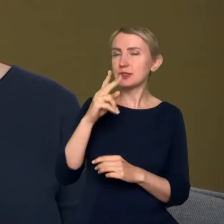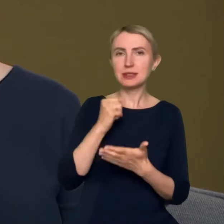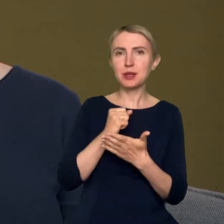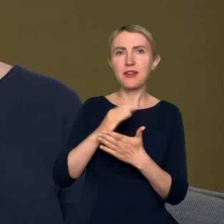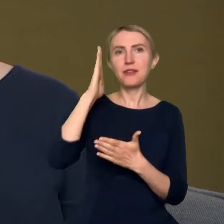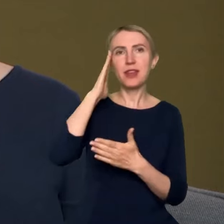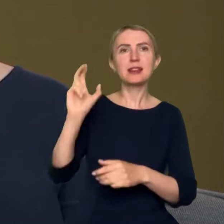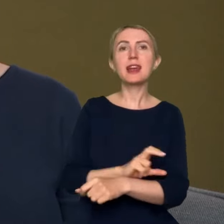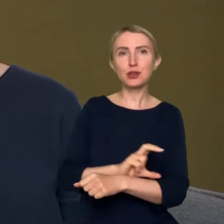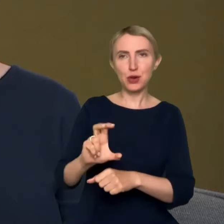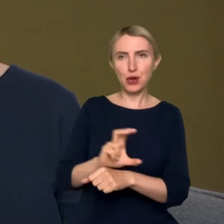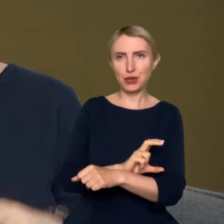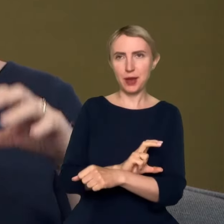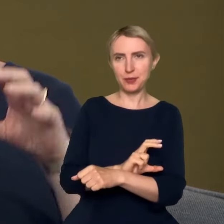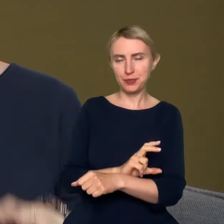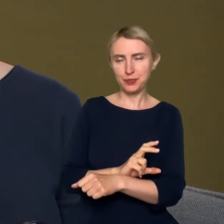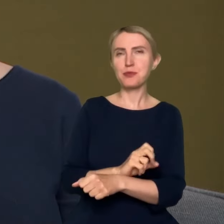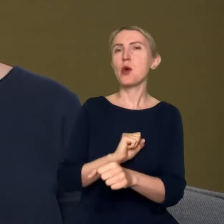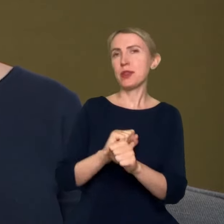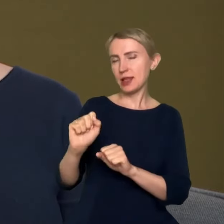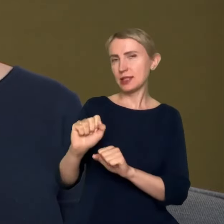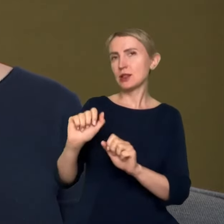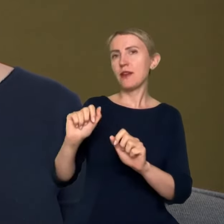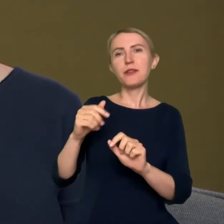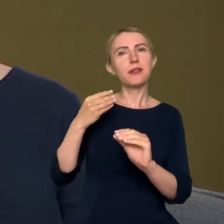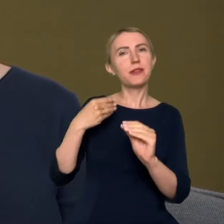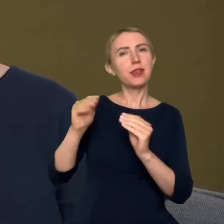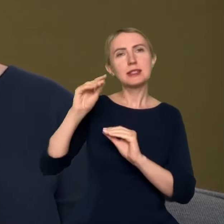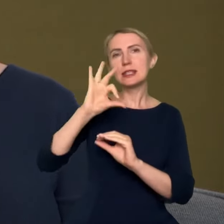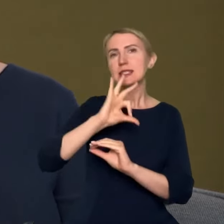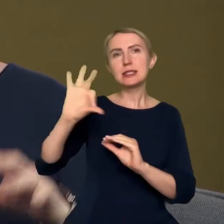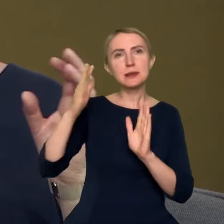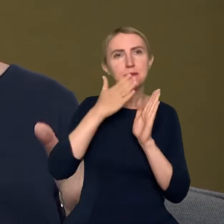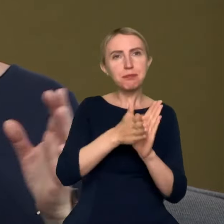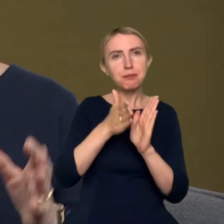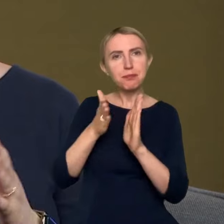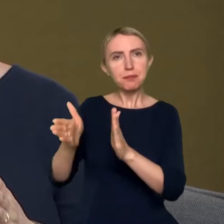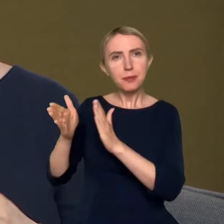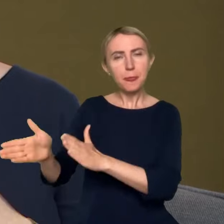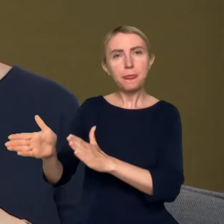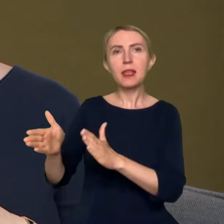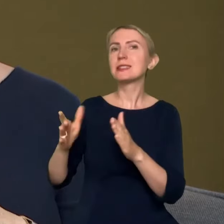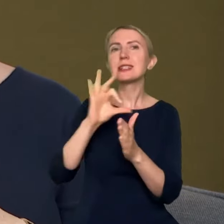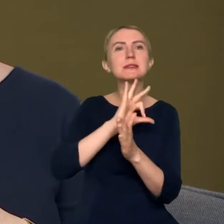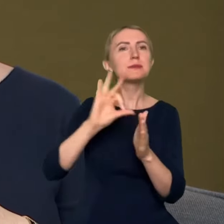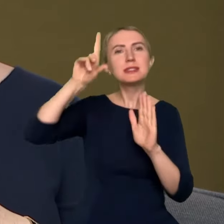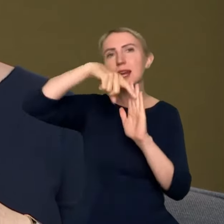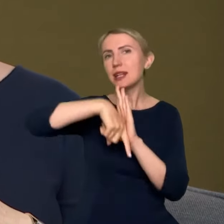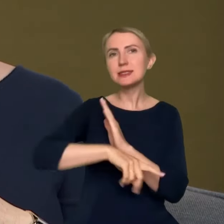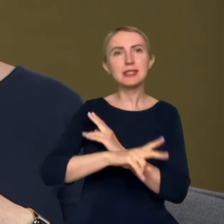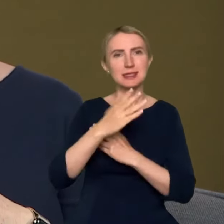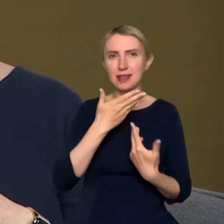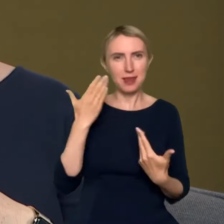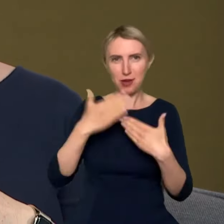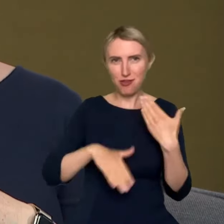technologicznej. Ponieważ następuje coraz głębsza specjalizacja i właściwie końca tej specjalizacji nie widać,